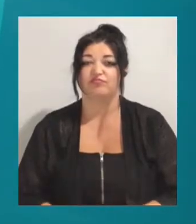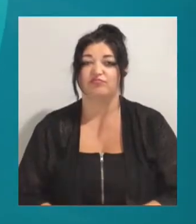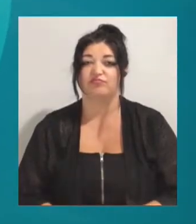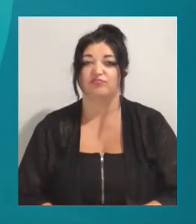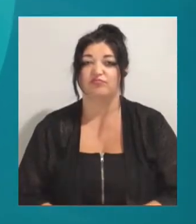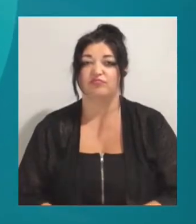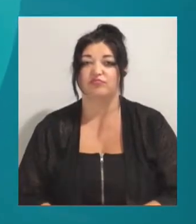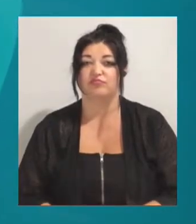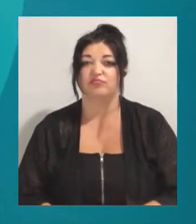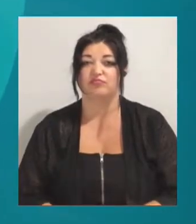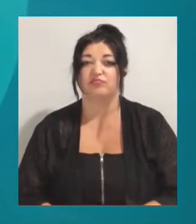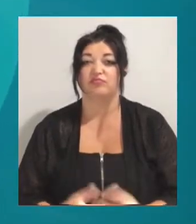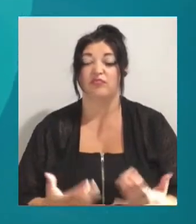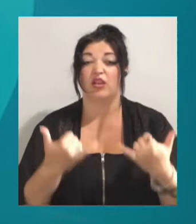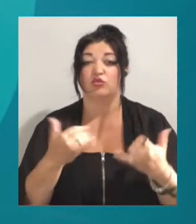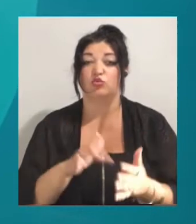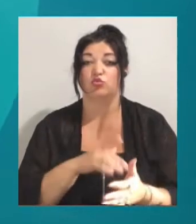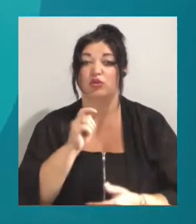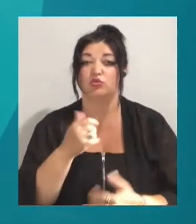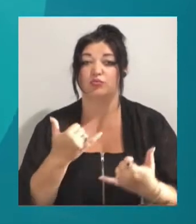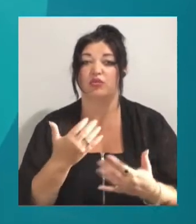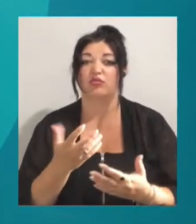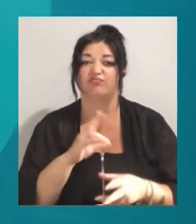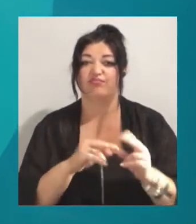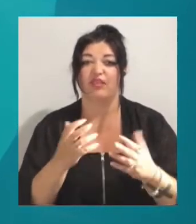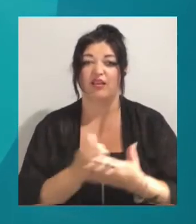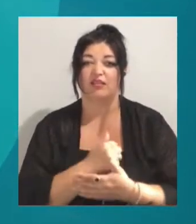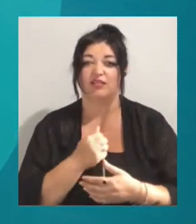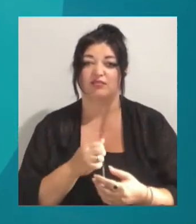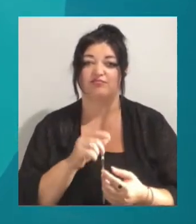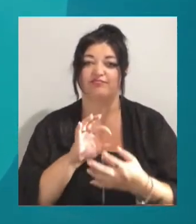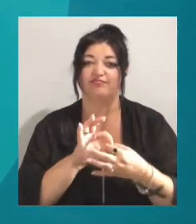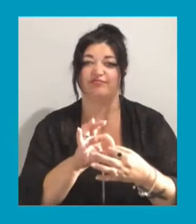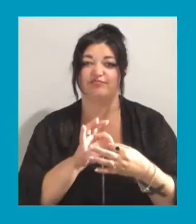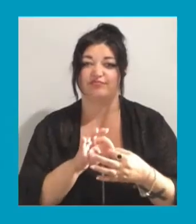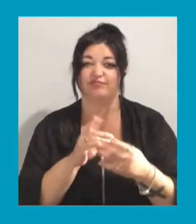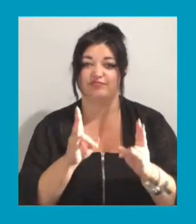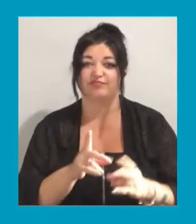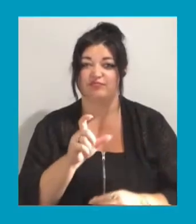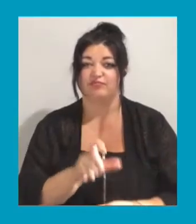Наразі журналісти Суспільного намагаються знайти контакти чоловіка, аби дізнатися його позицію.